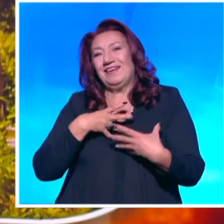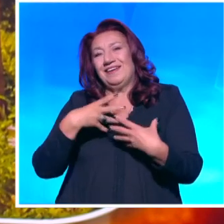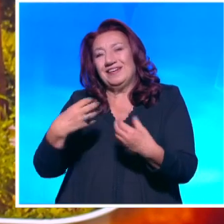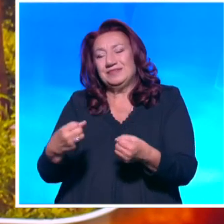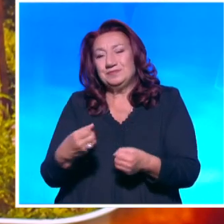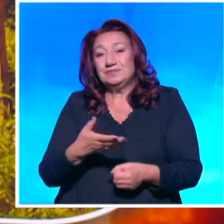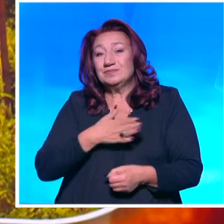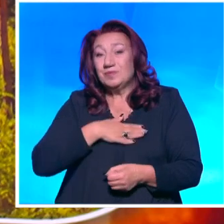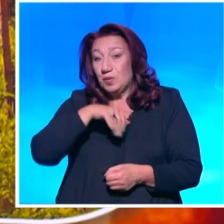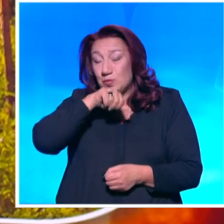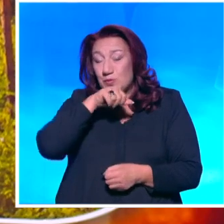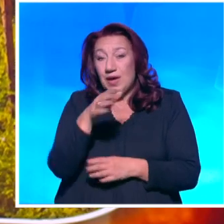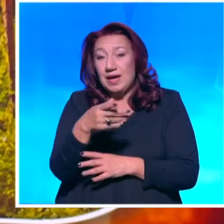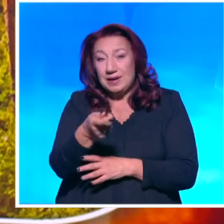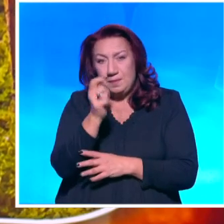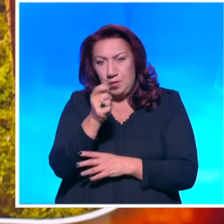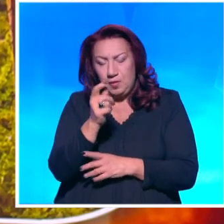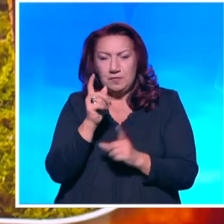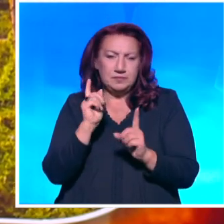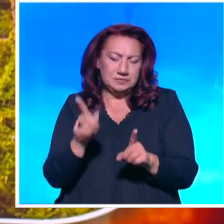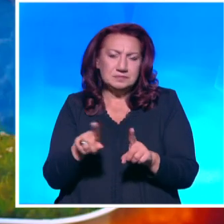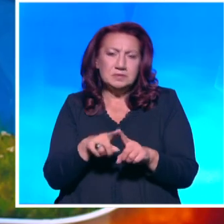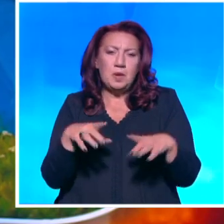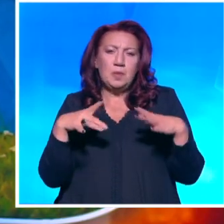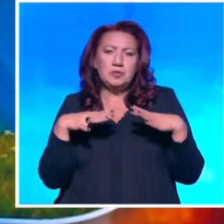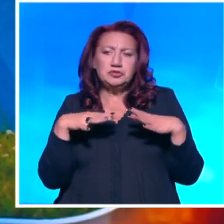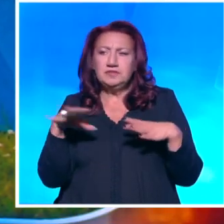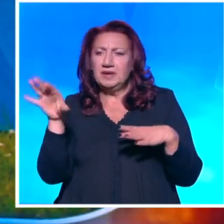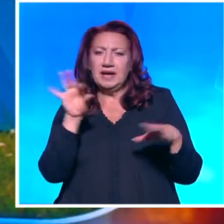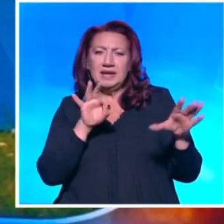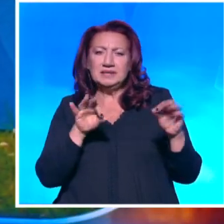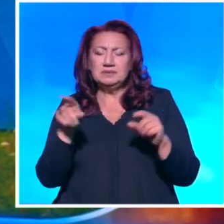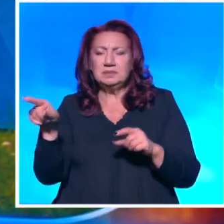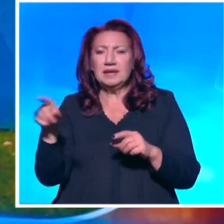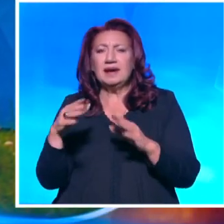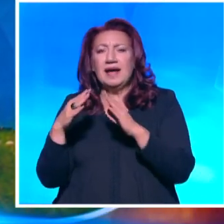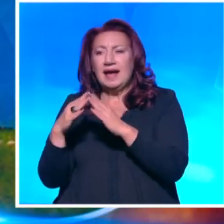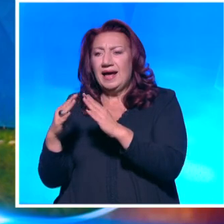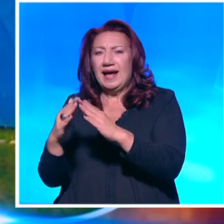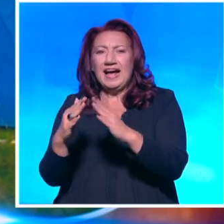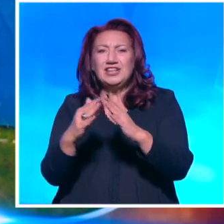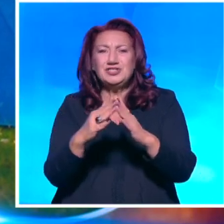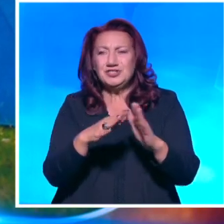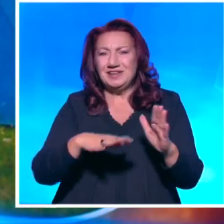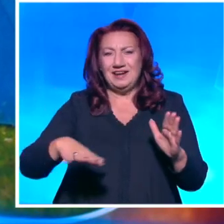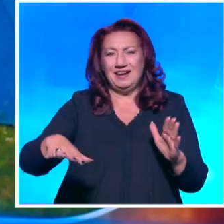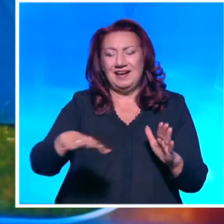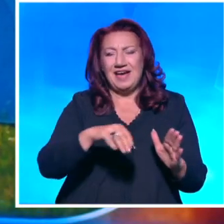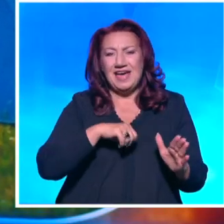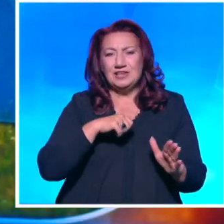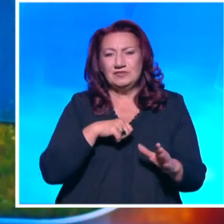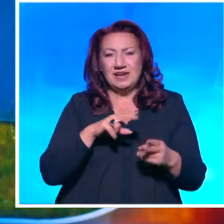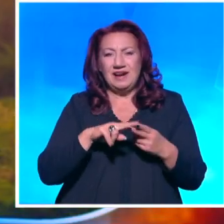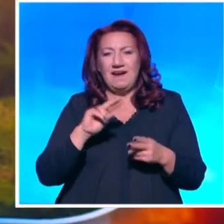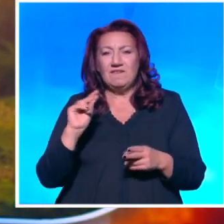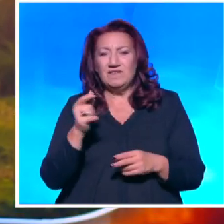да му се насладите а за отдих можете да изберете някоя от пунктонните къщички в Язовира. Въча още един